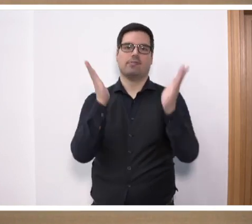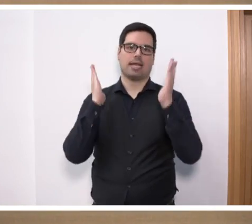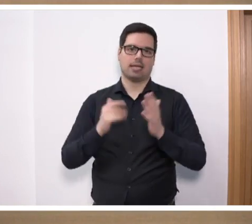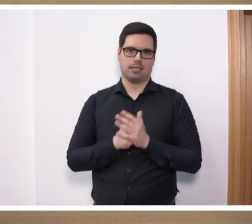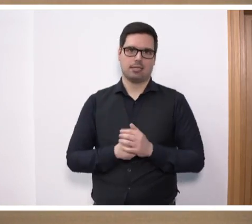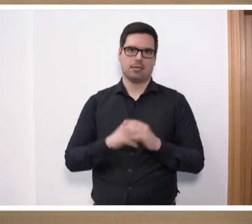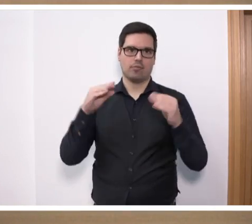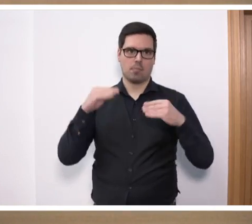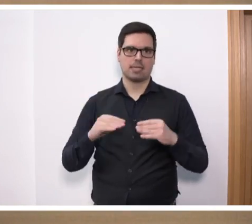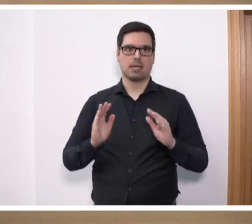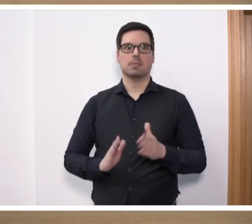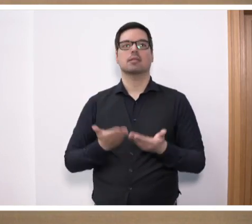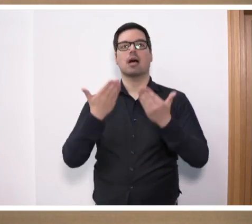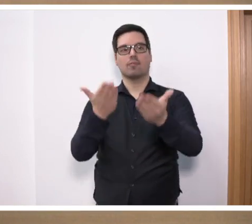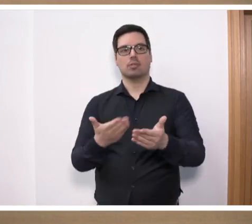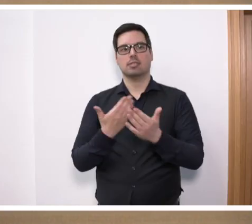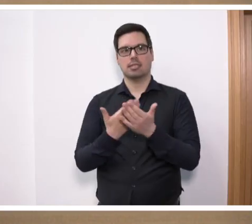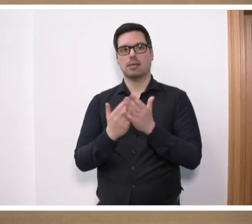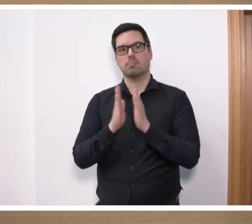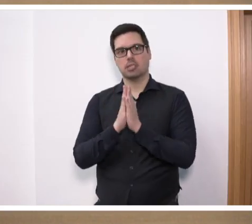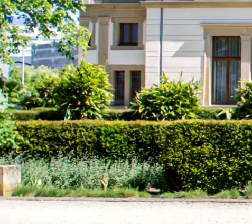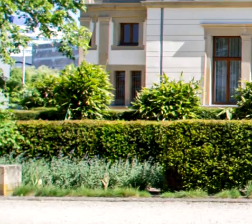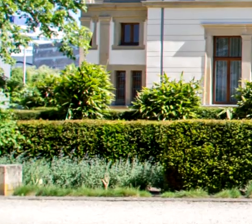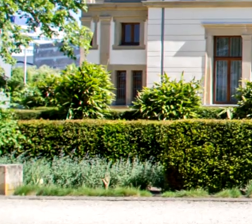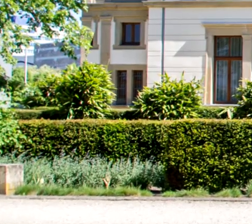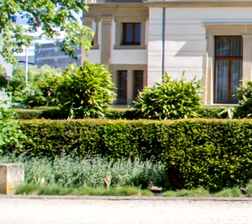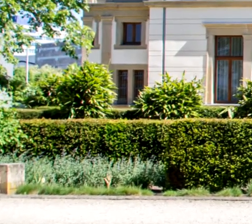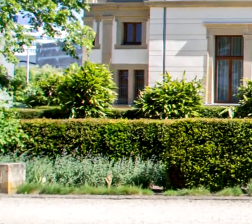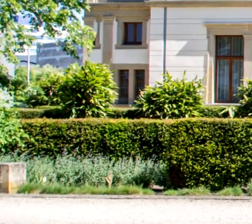konkrete Maßnahmen nach vorne zu bringen. Deswegen bitte ich Sie um Zustimmung. Herzlichen Dank.